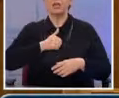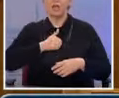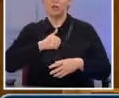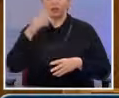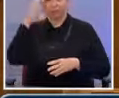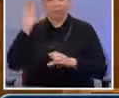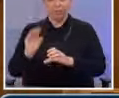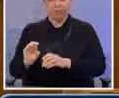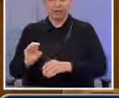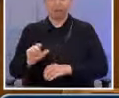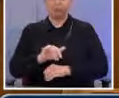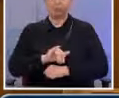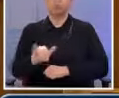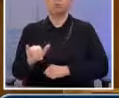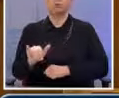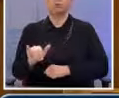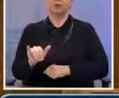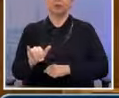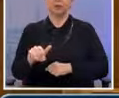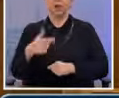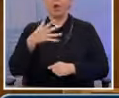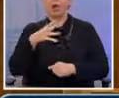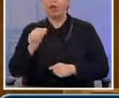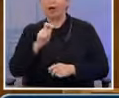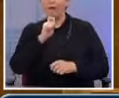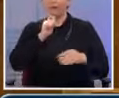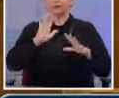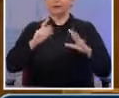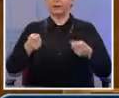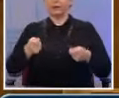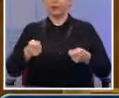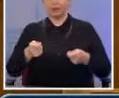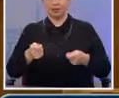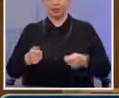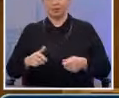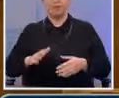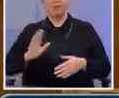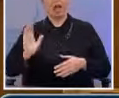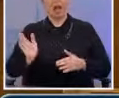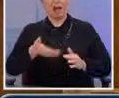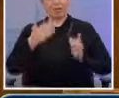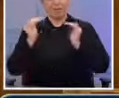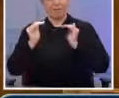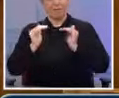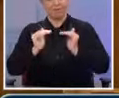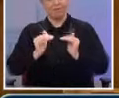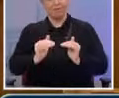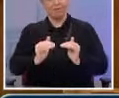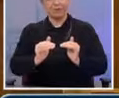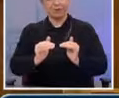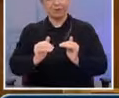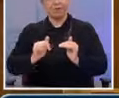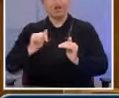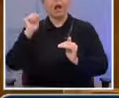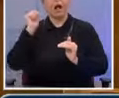Όλα δείχνουν ότι αν η σταθερότητα παραμείνει, παρακαλώ, αν δεν